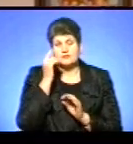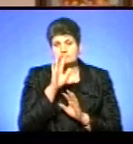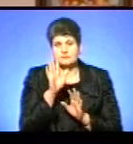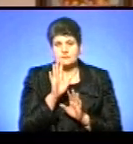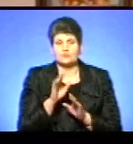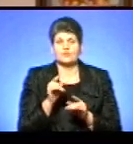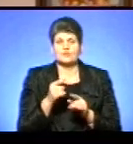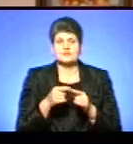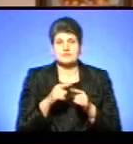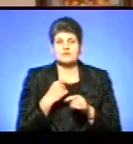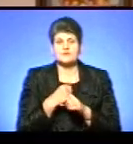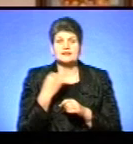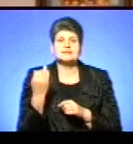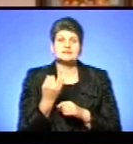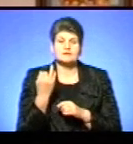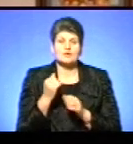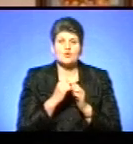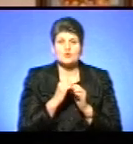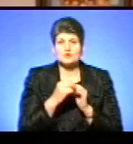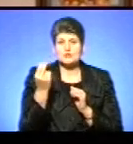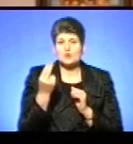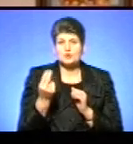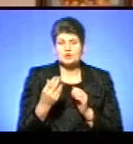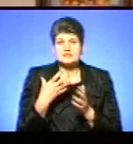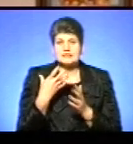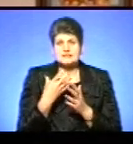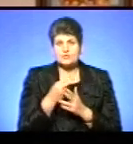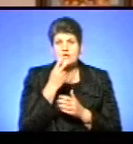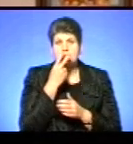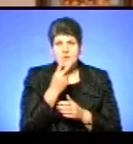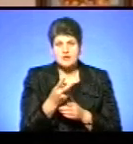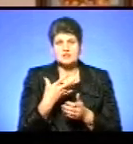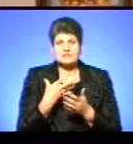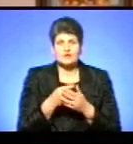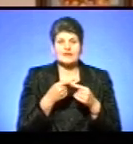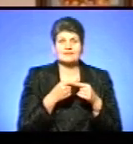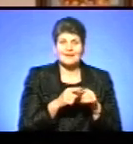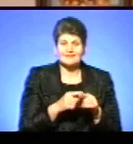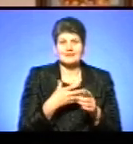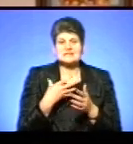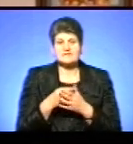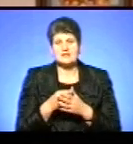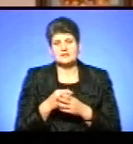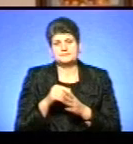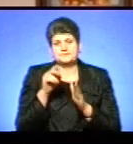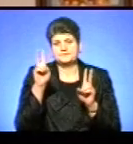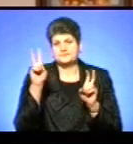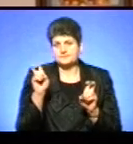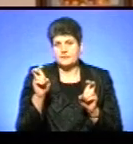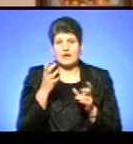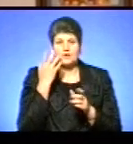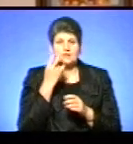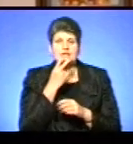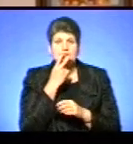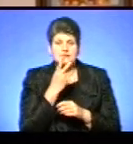працювати цікавіше. Тому що кожен художник своє бачення, своє техніка, свій жанр. І коли ти дивишся на